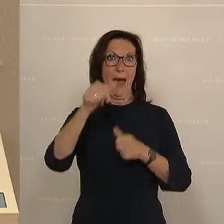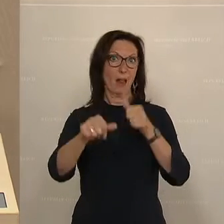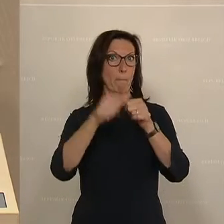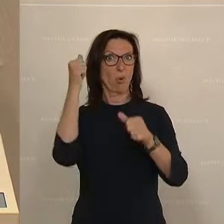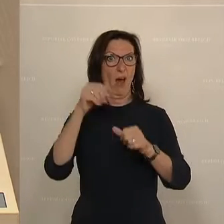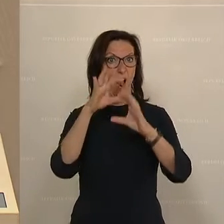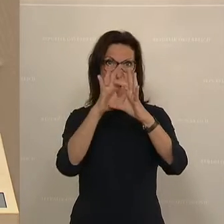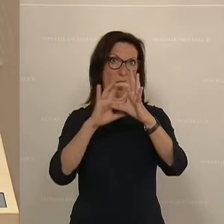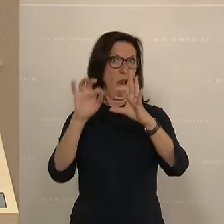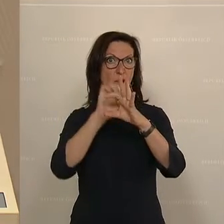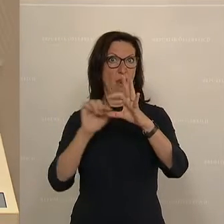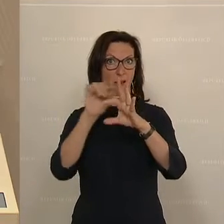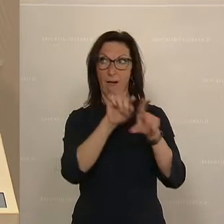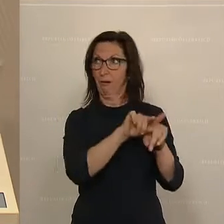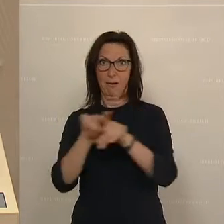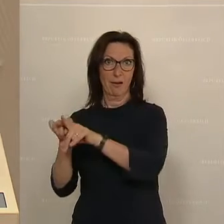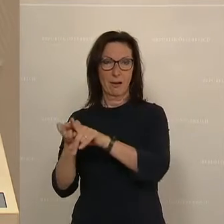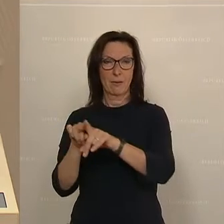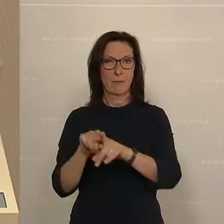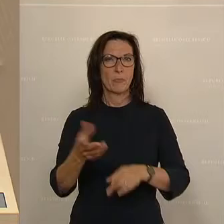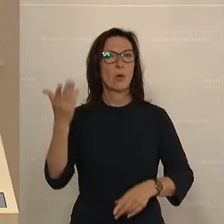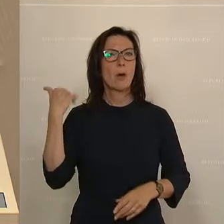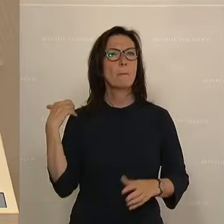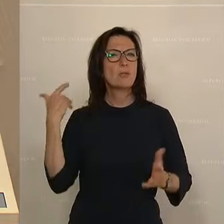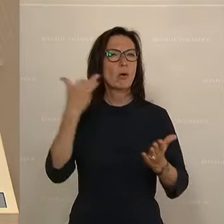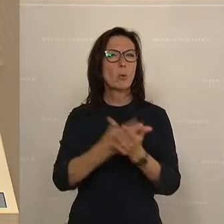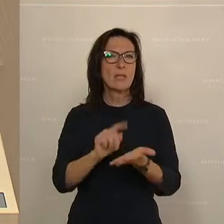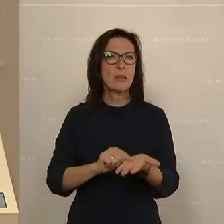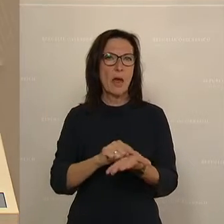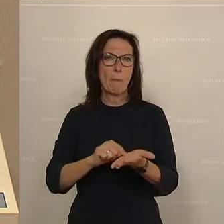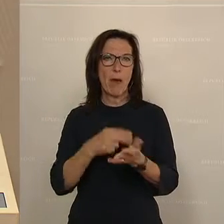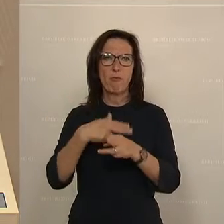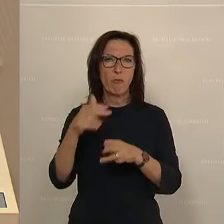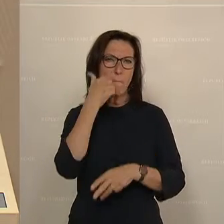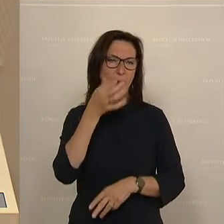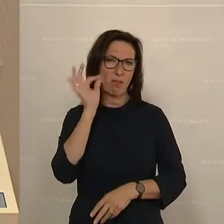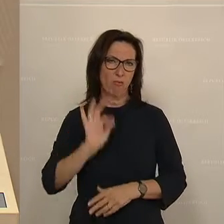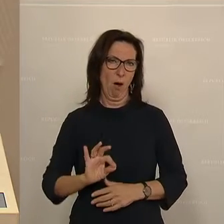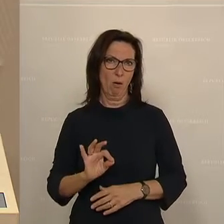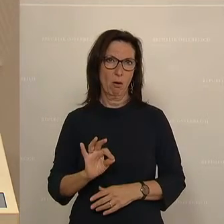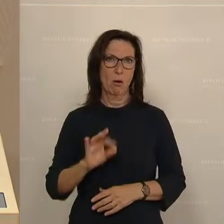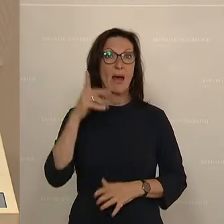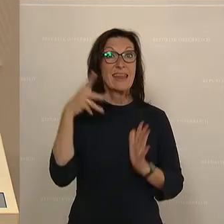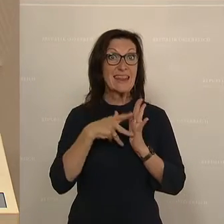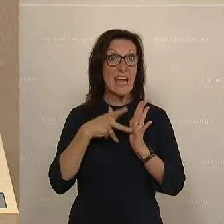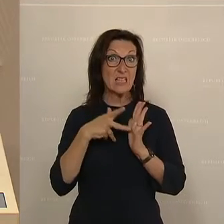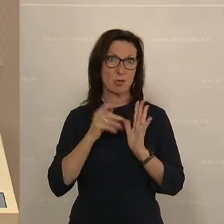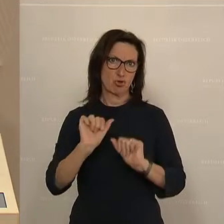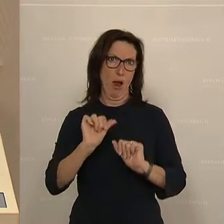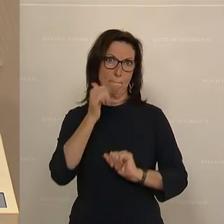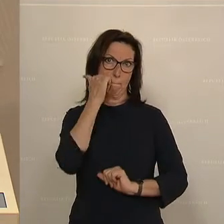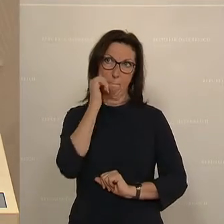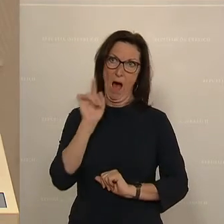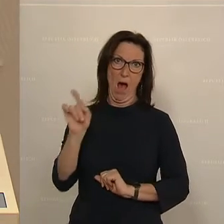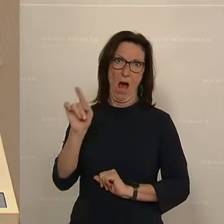Oder es gab bis vor kurzem Unisex-Tabletten. Das heißt, Medikamenten werden hauptsächlich an Männern getestet, aber